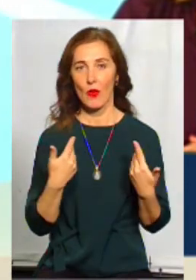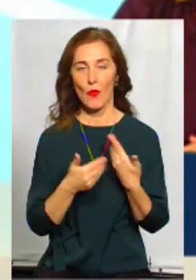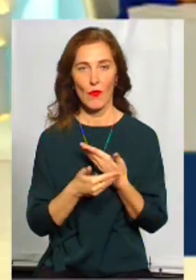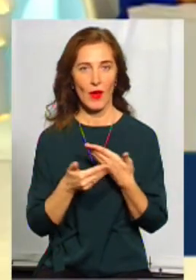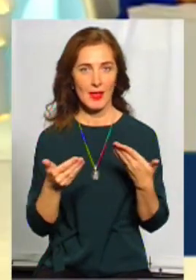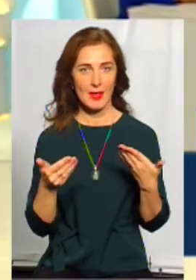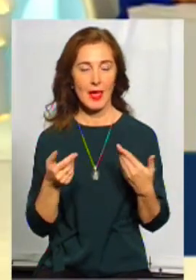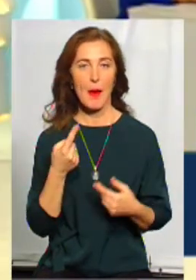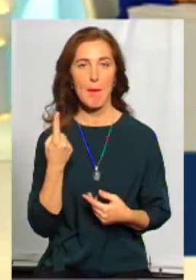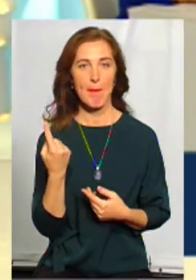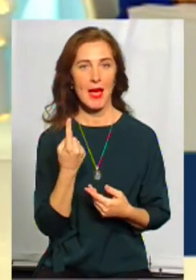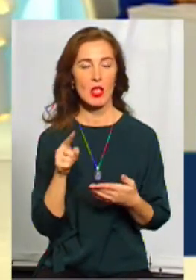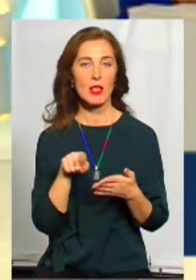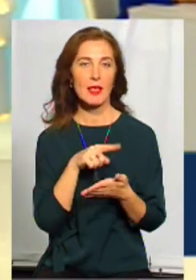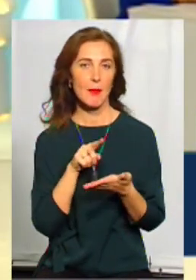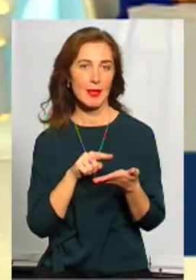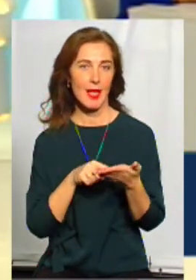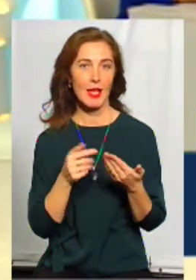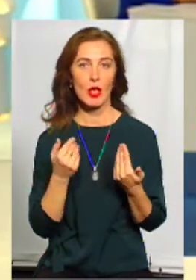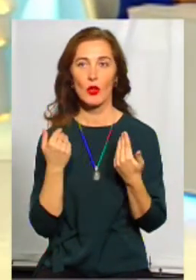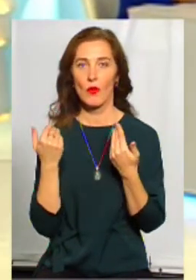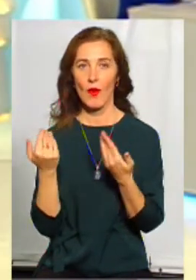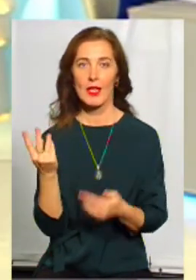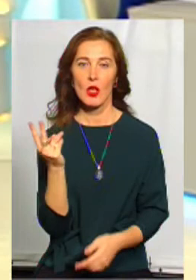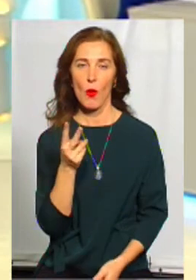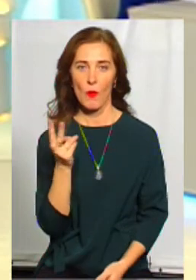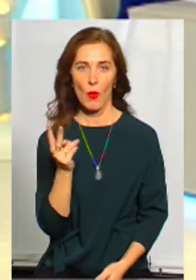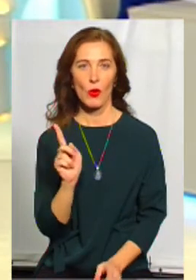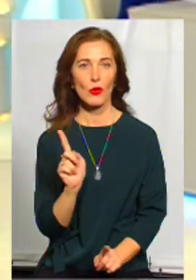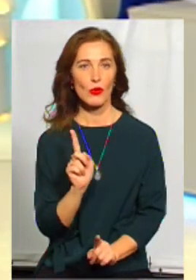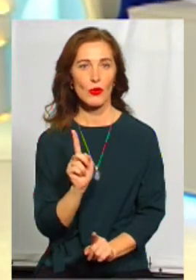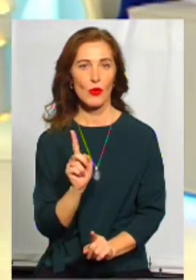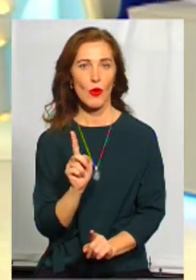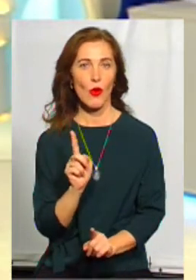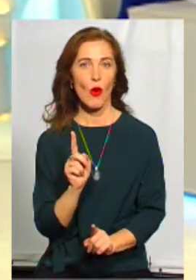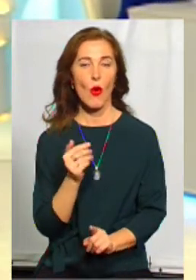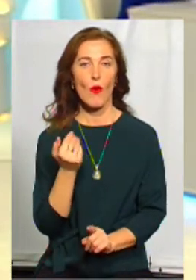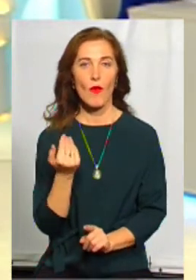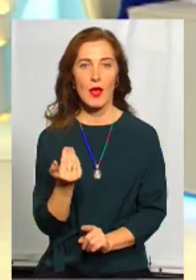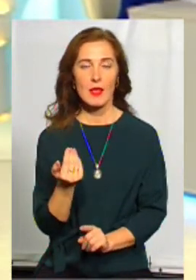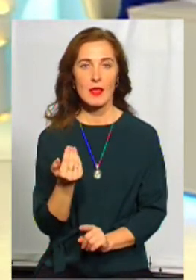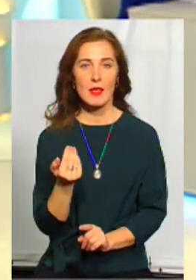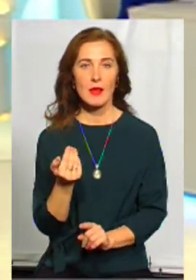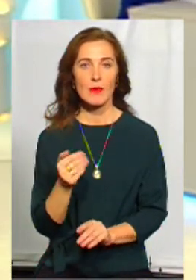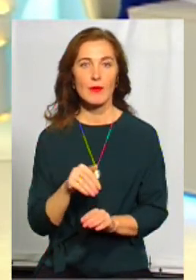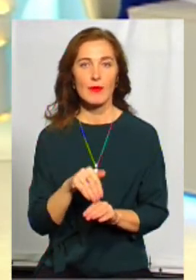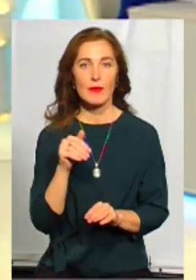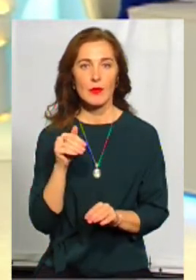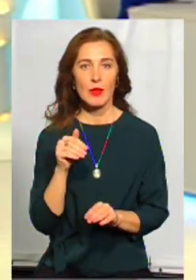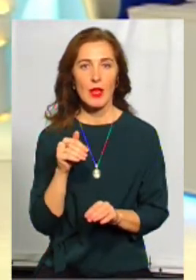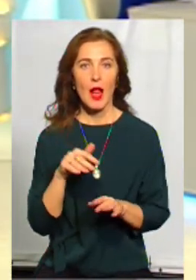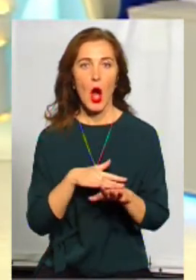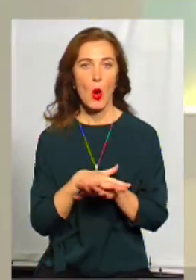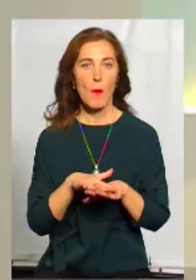І перше запитання до вас обох. Що пробудило у вас громадську